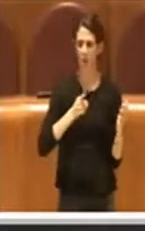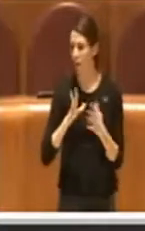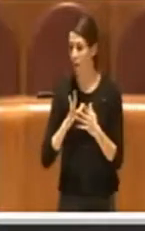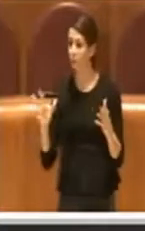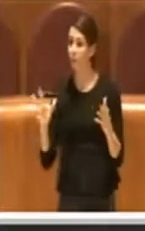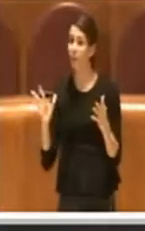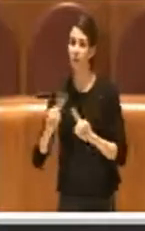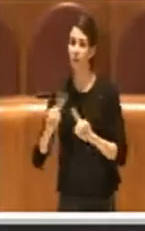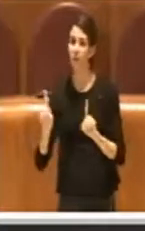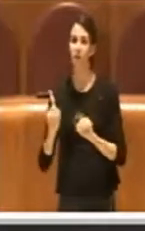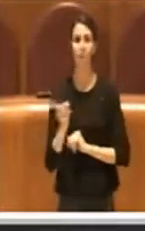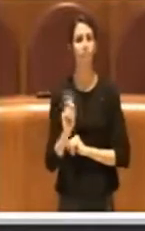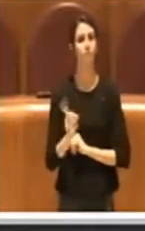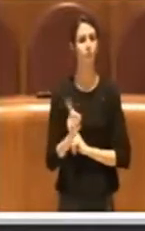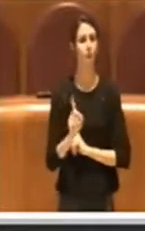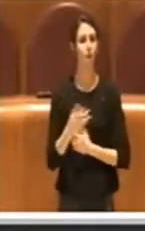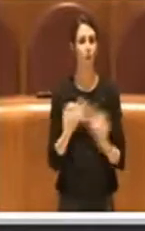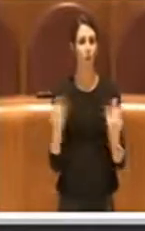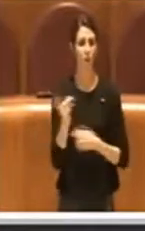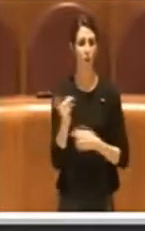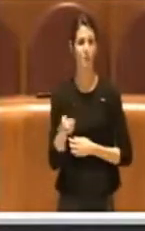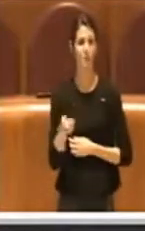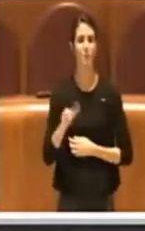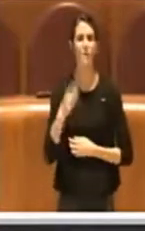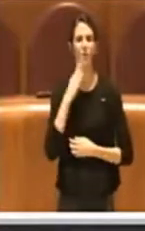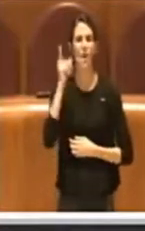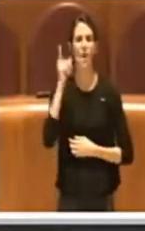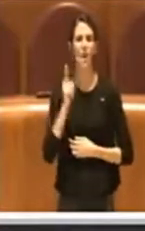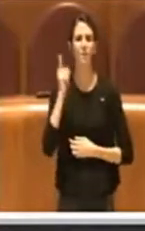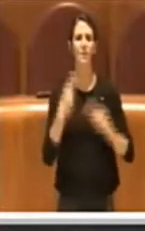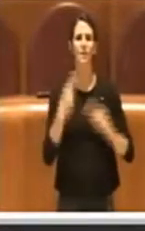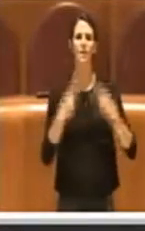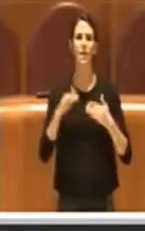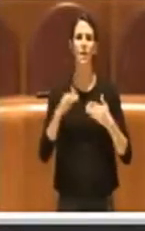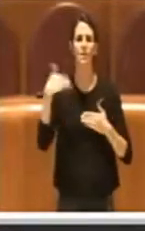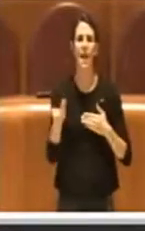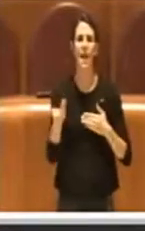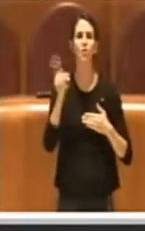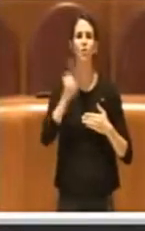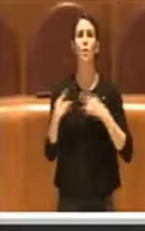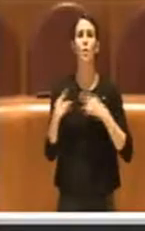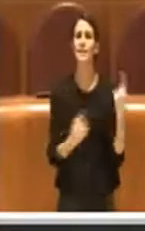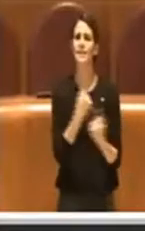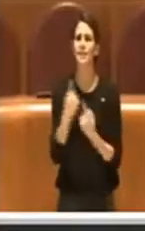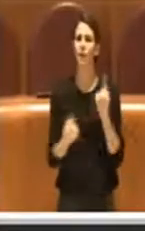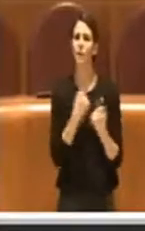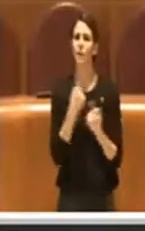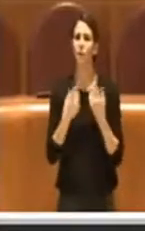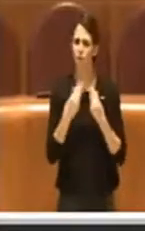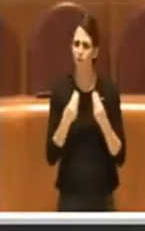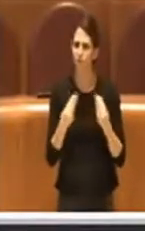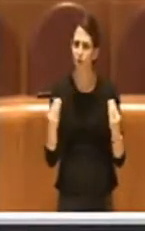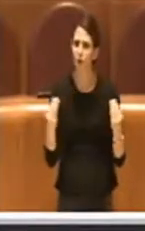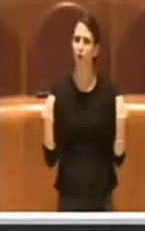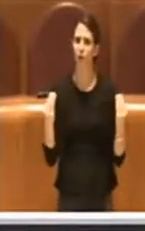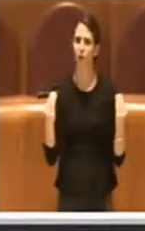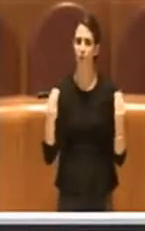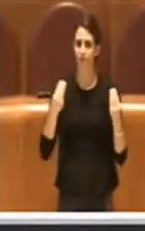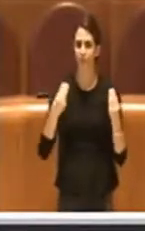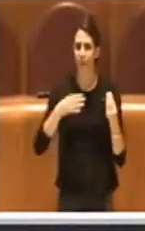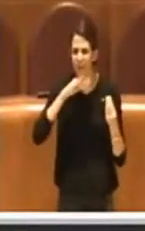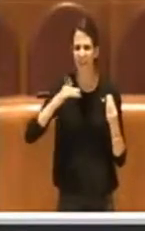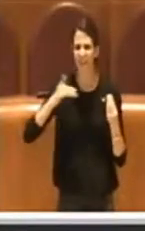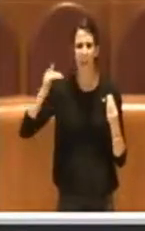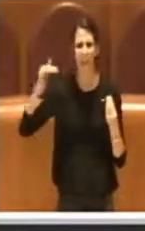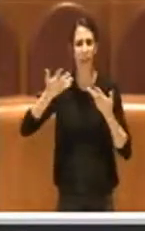quando si tratta di debiti fuori bilancio e in molti casi di vicende anche molto al di là nel passato che magari